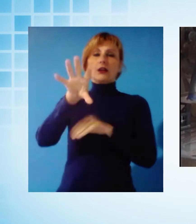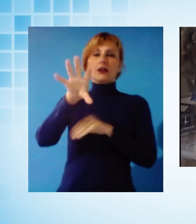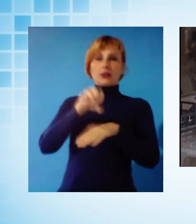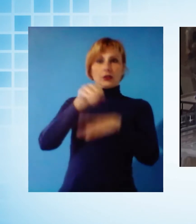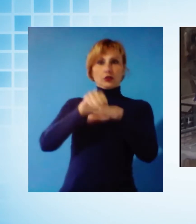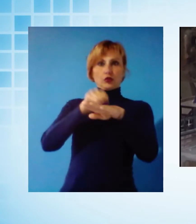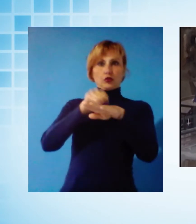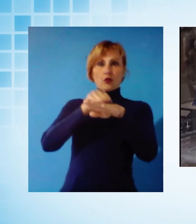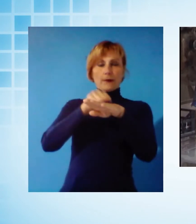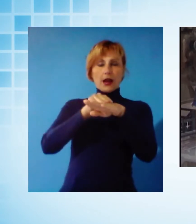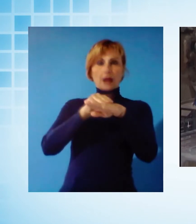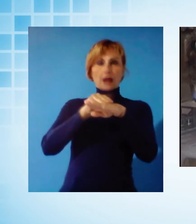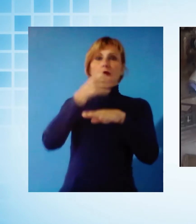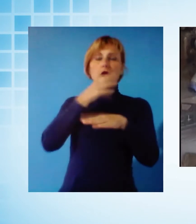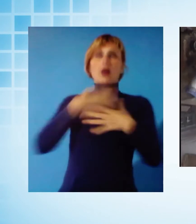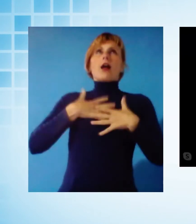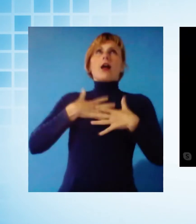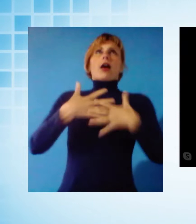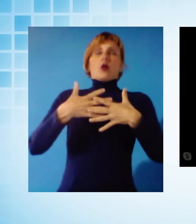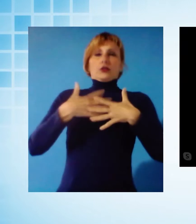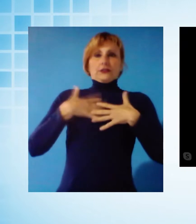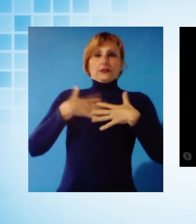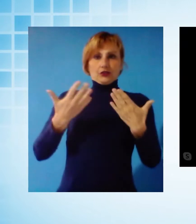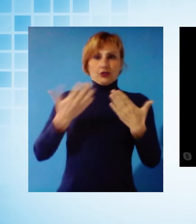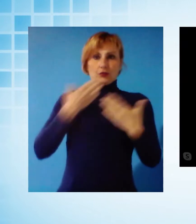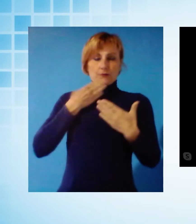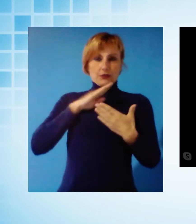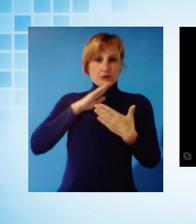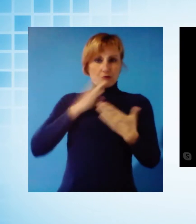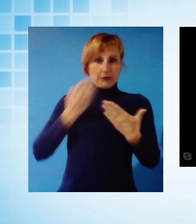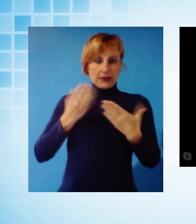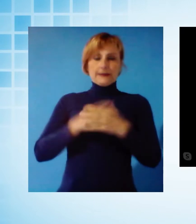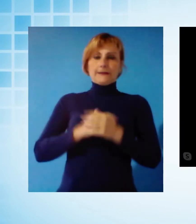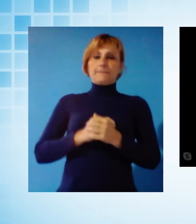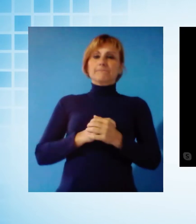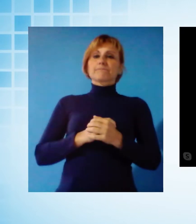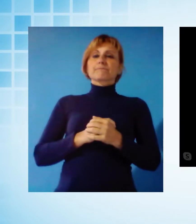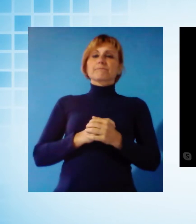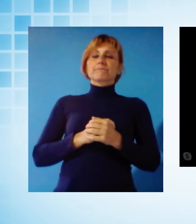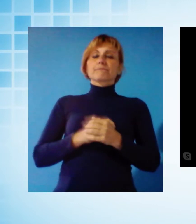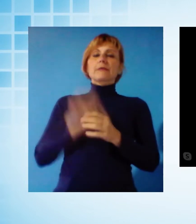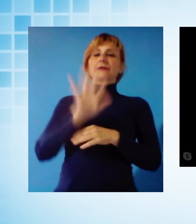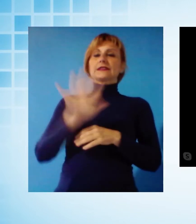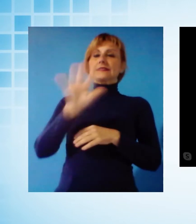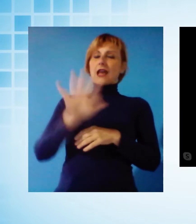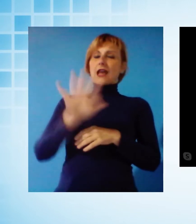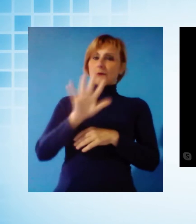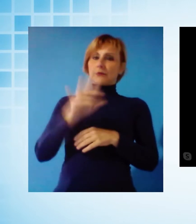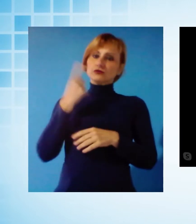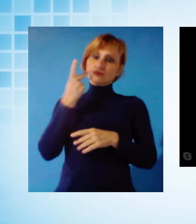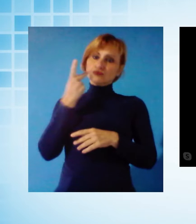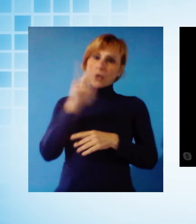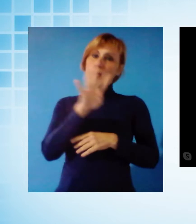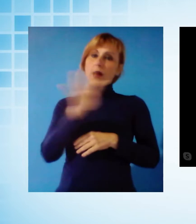stata definita una prima boccata d'ossigeno. Mi sembra che ci sono le premesse per far sì che le imprese possano con